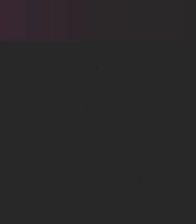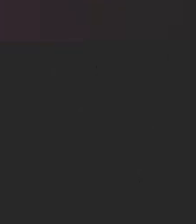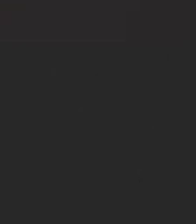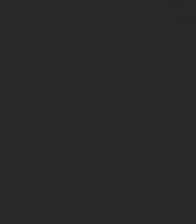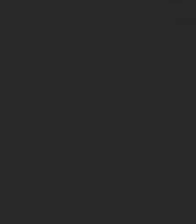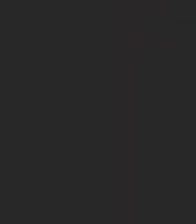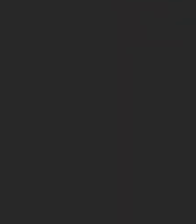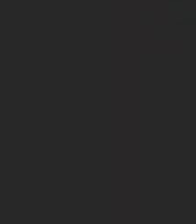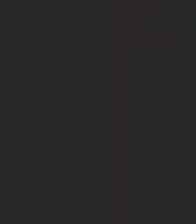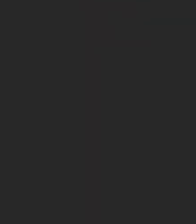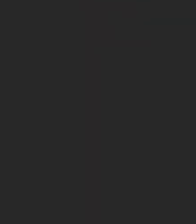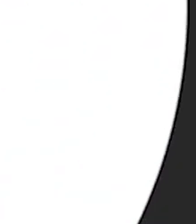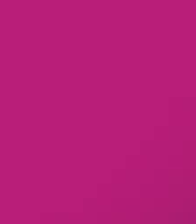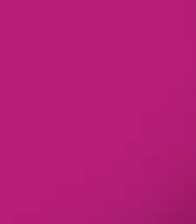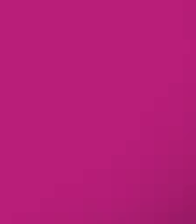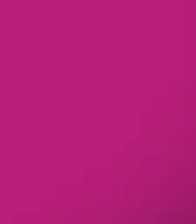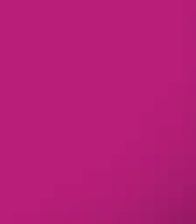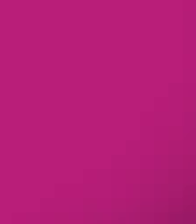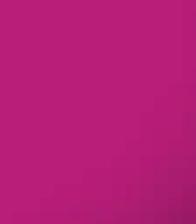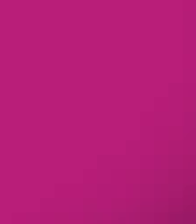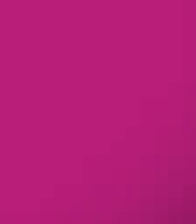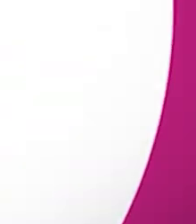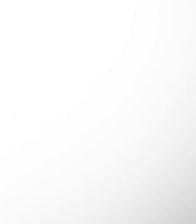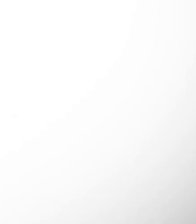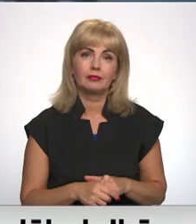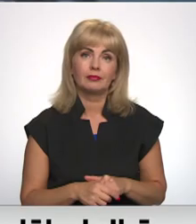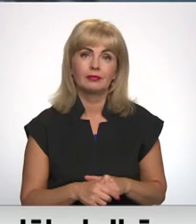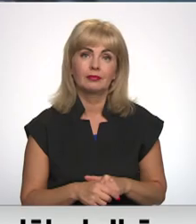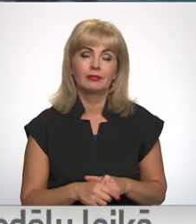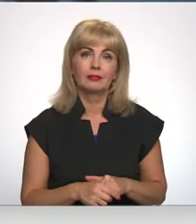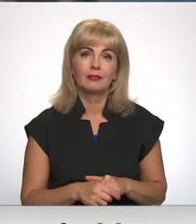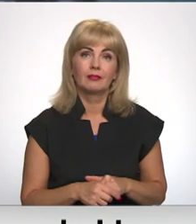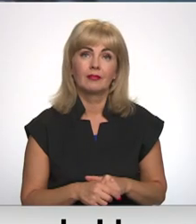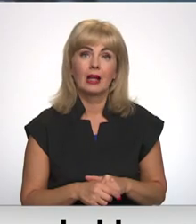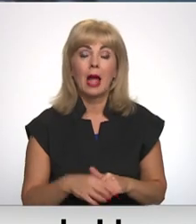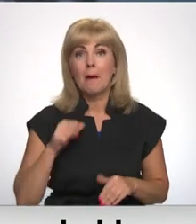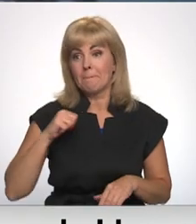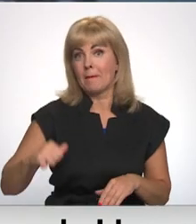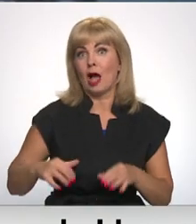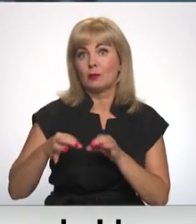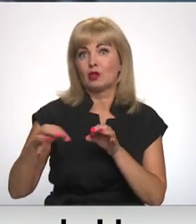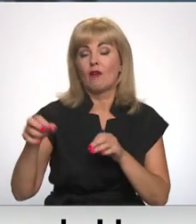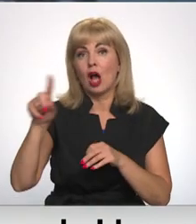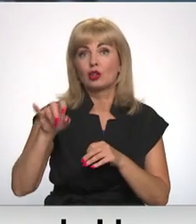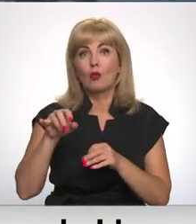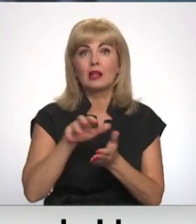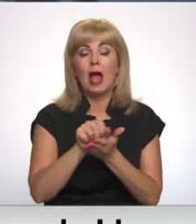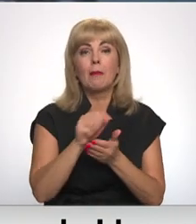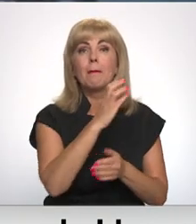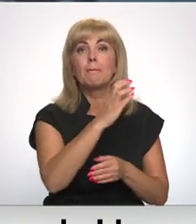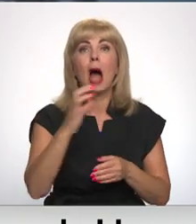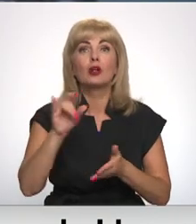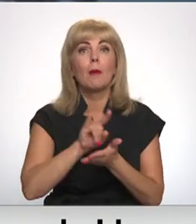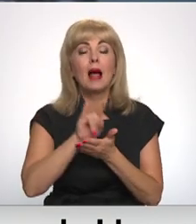Re! Viss ēters ir te! Māru pēs noda skultē demontētās padomi laika